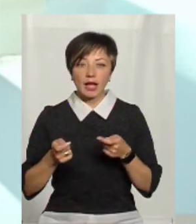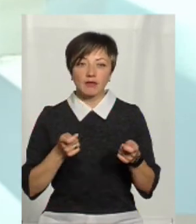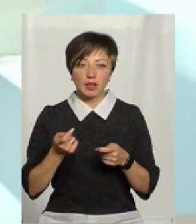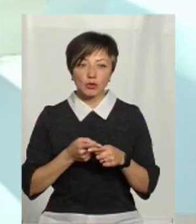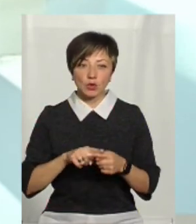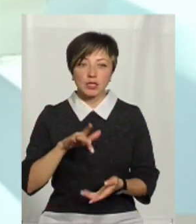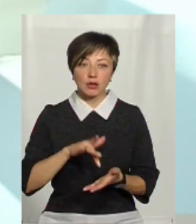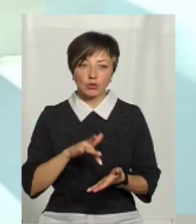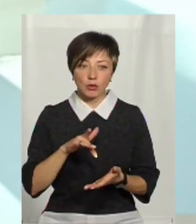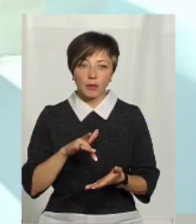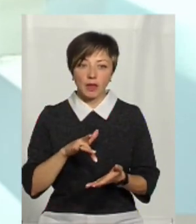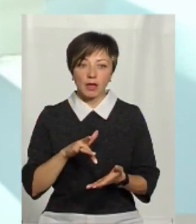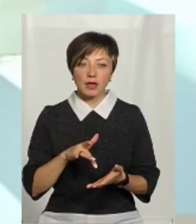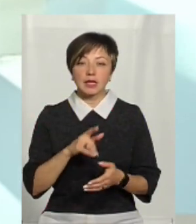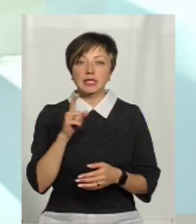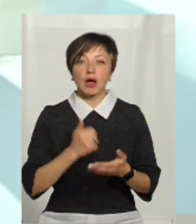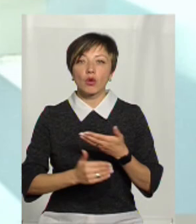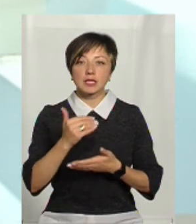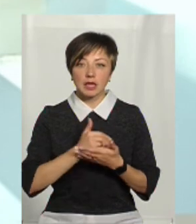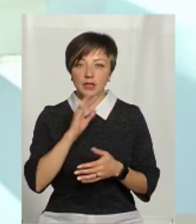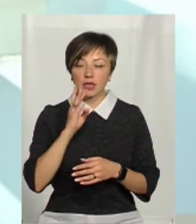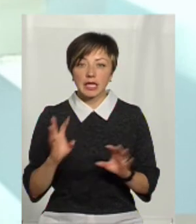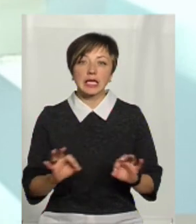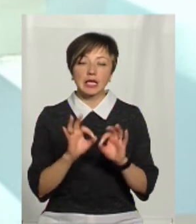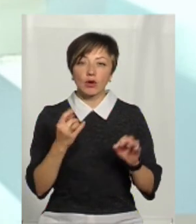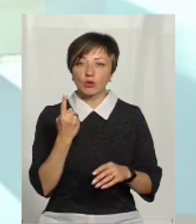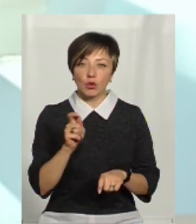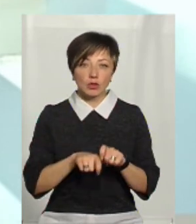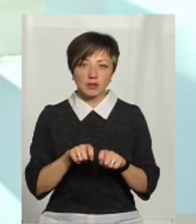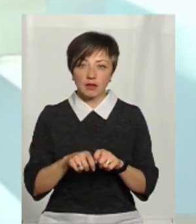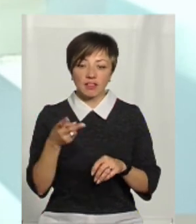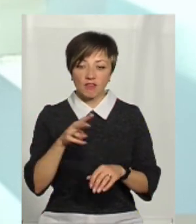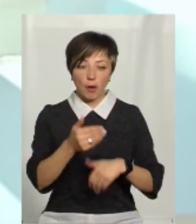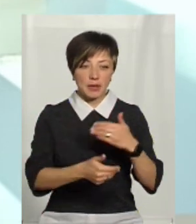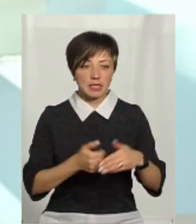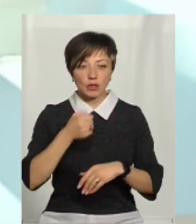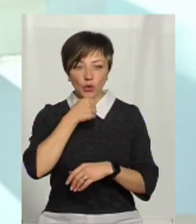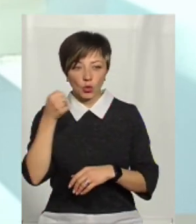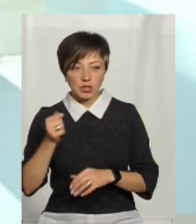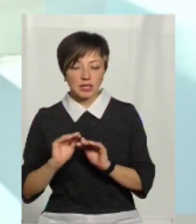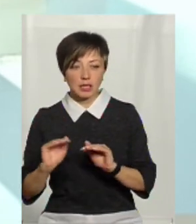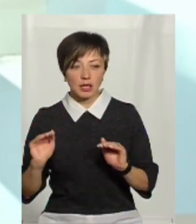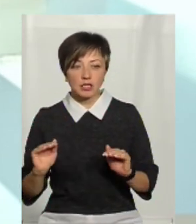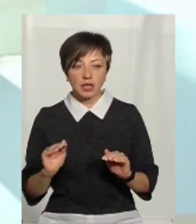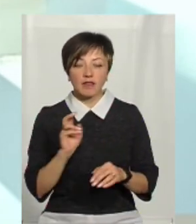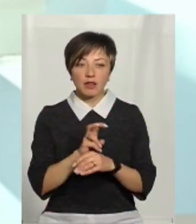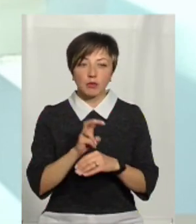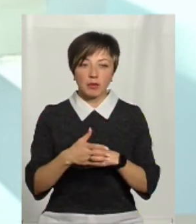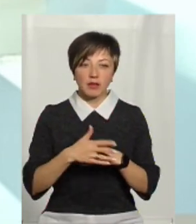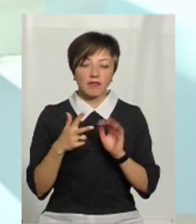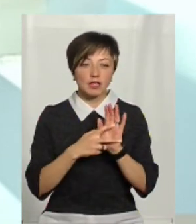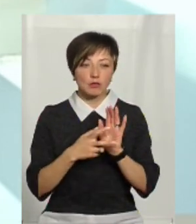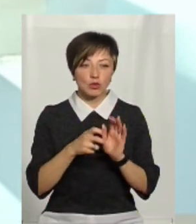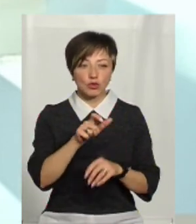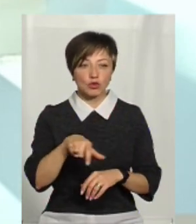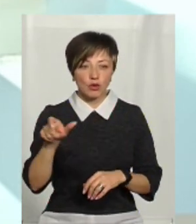керівника цього центру За останніх три роки ні одного дослідження там два басейна і дорослий, і дитячий і відвідують близько